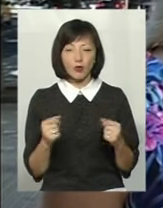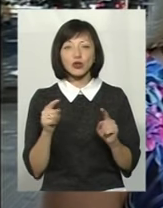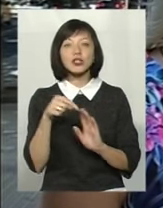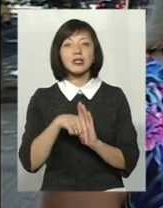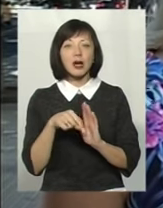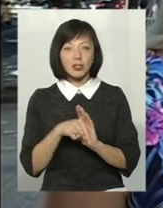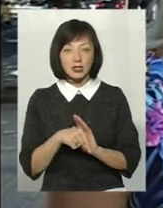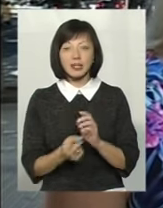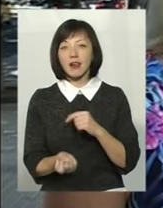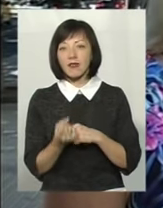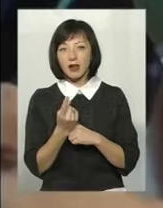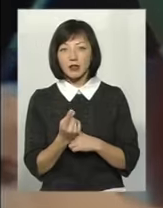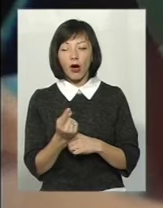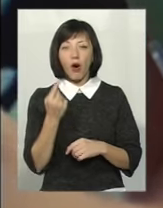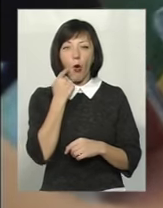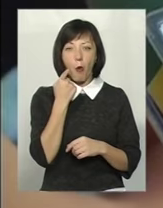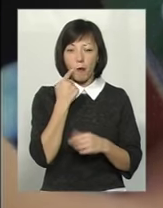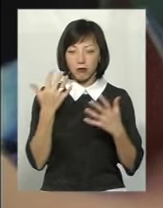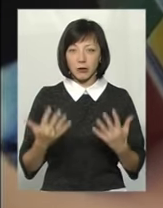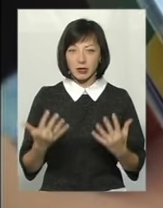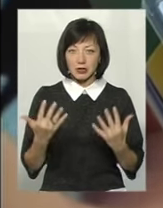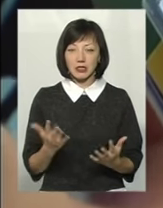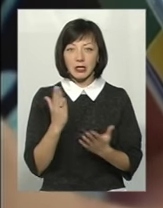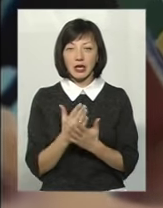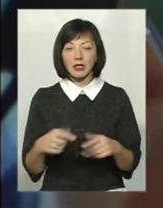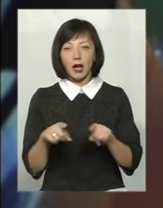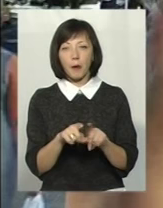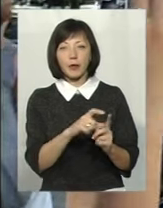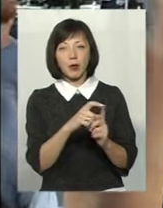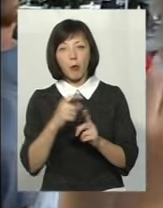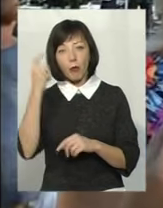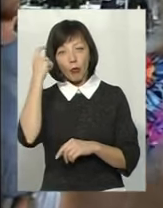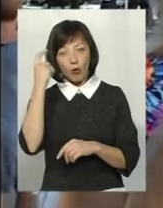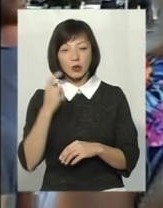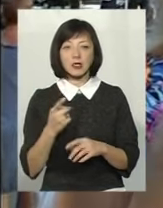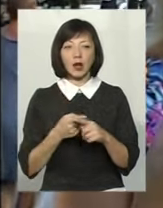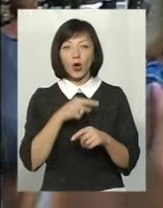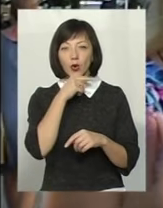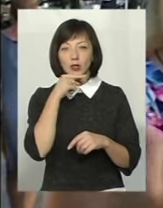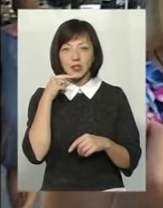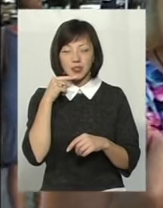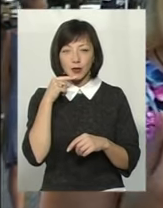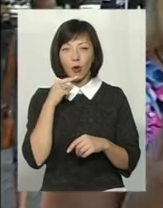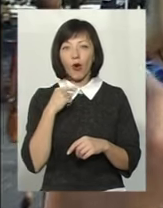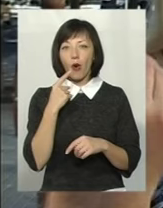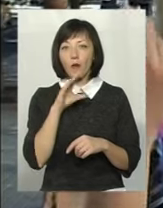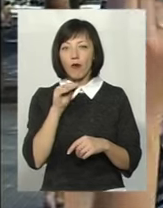значить нездоровою? З'являлися комплекси. Є ще таке поняття, як мозок російською мовою дозрів.